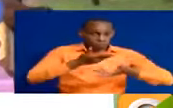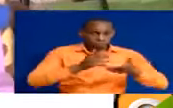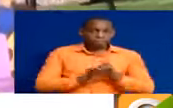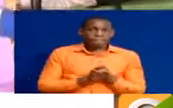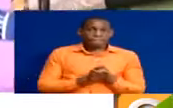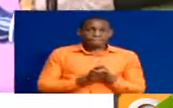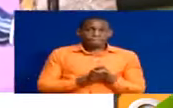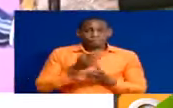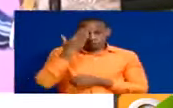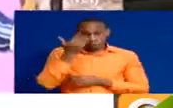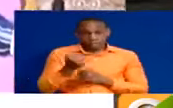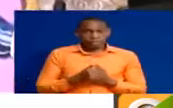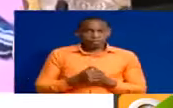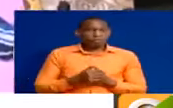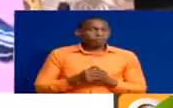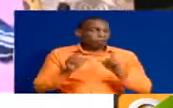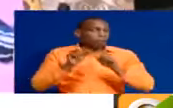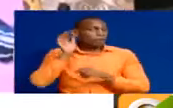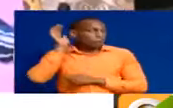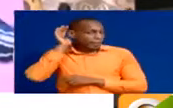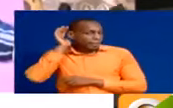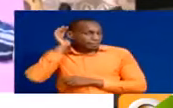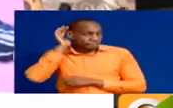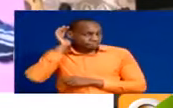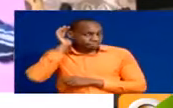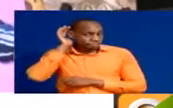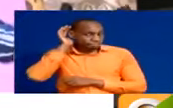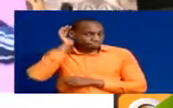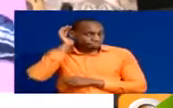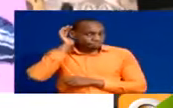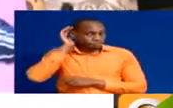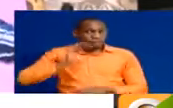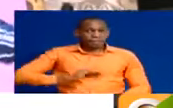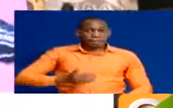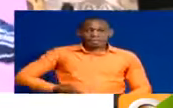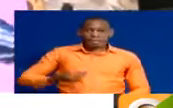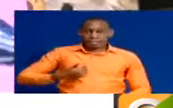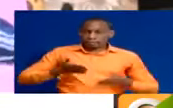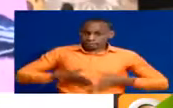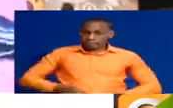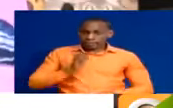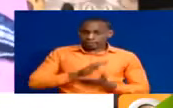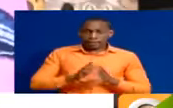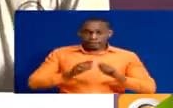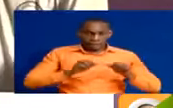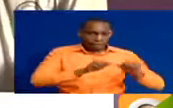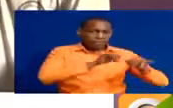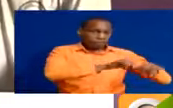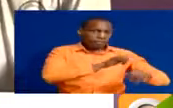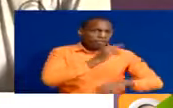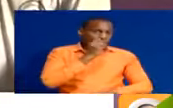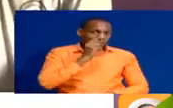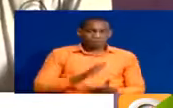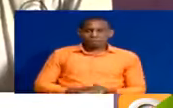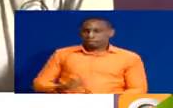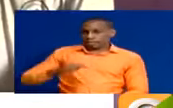kwa sababu tunasikia alipata mimba na kaza na bada kwenyumbani. Yata